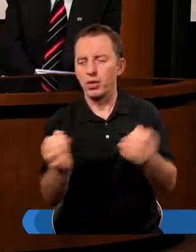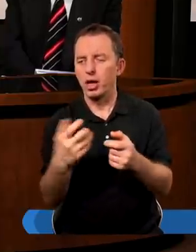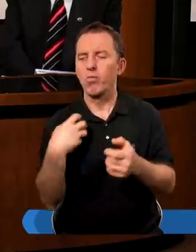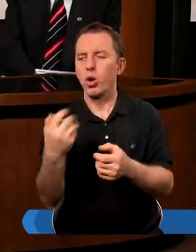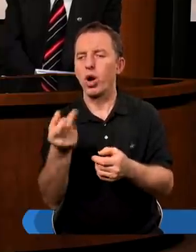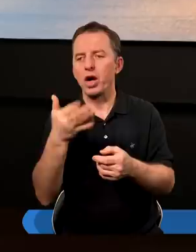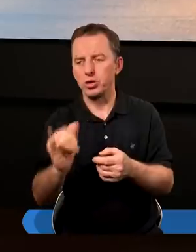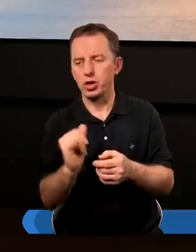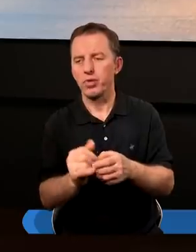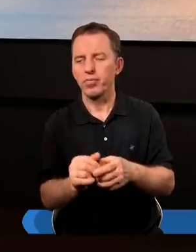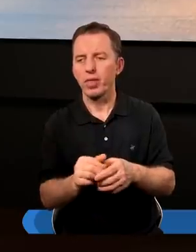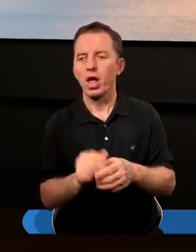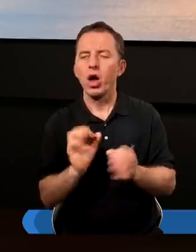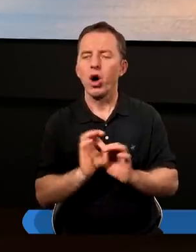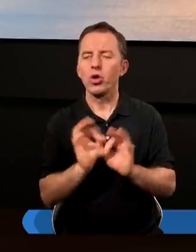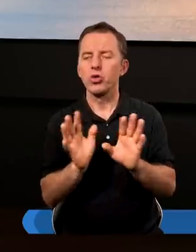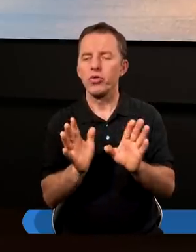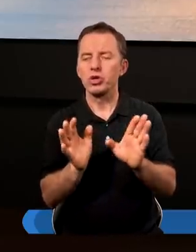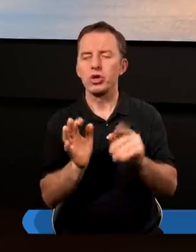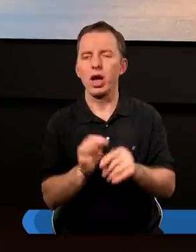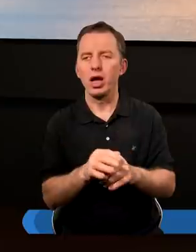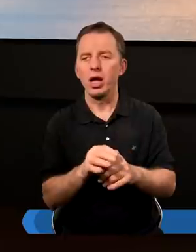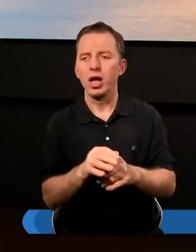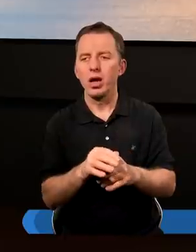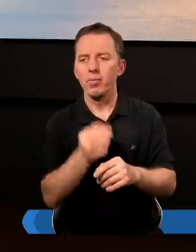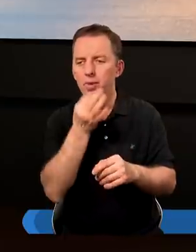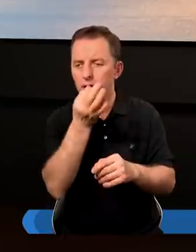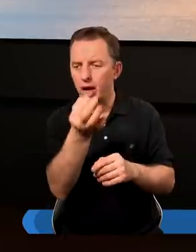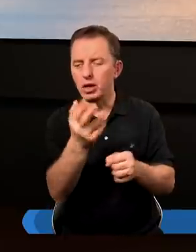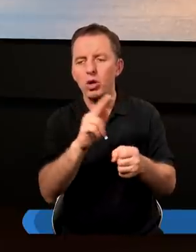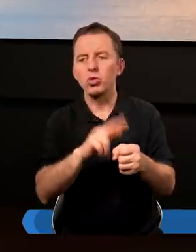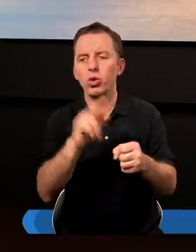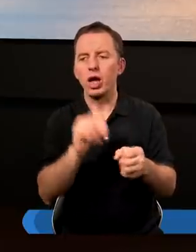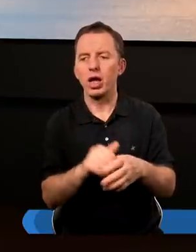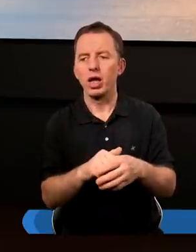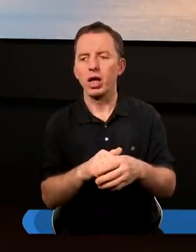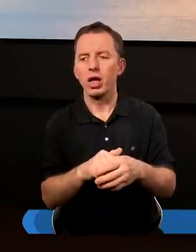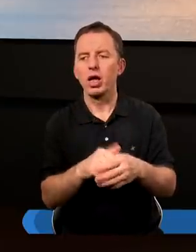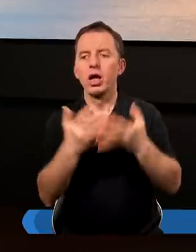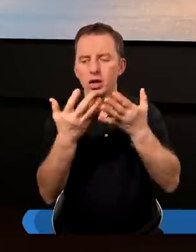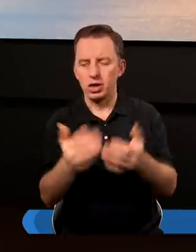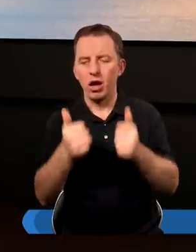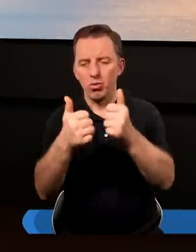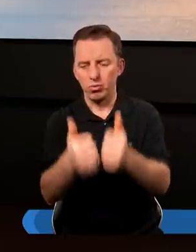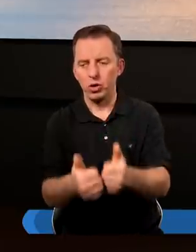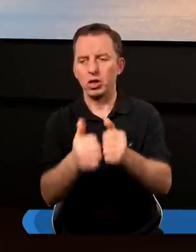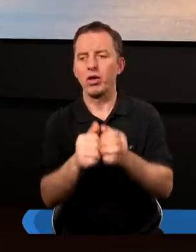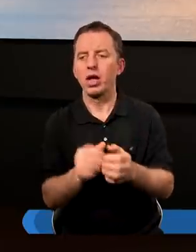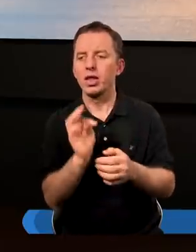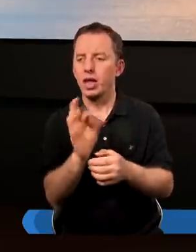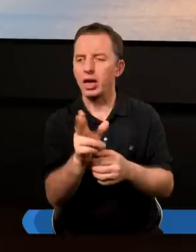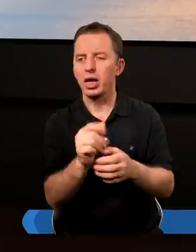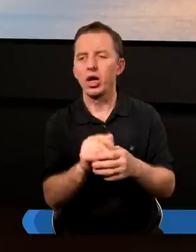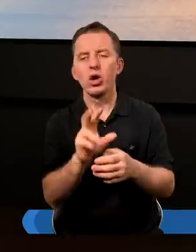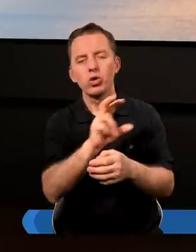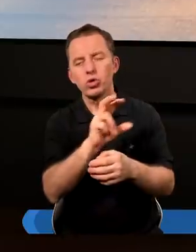bogaci. Oczywiście pytanie, które chciałbym postawić, to